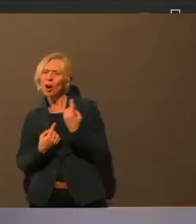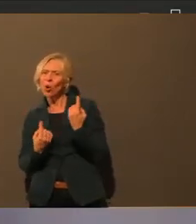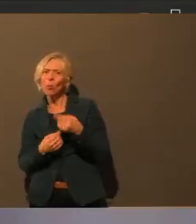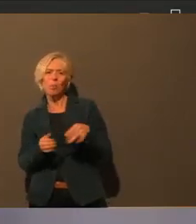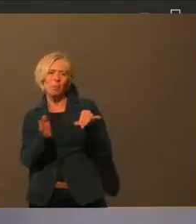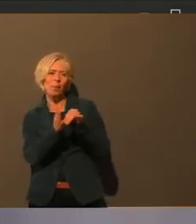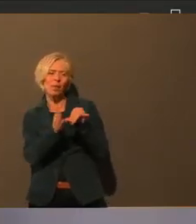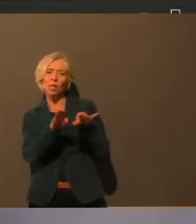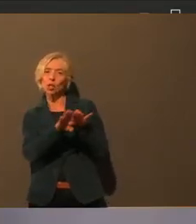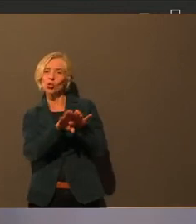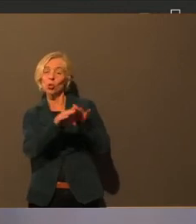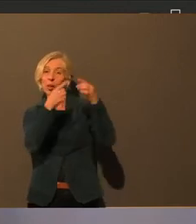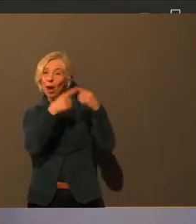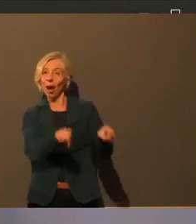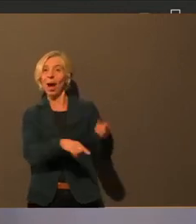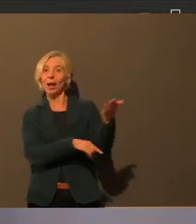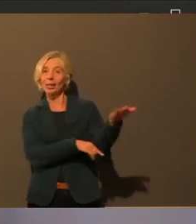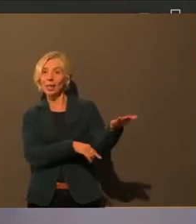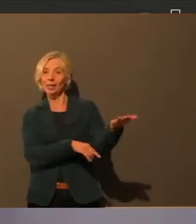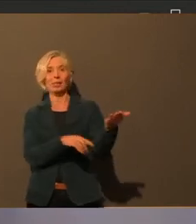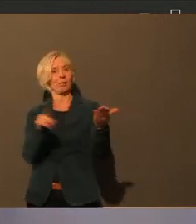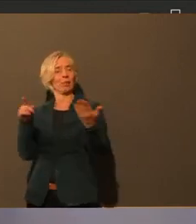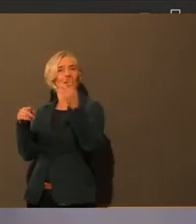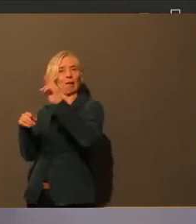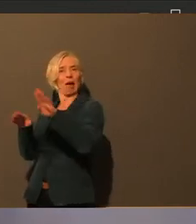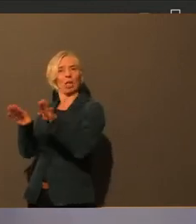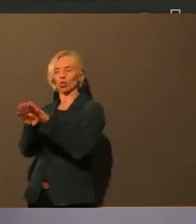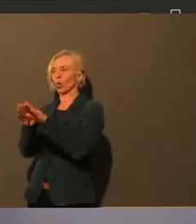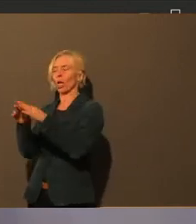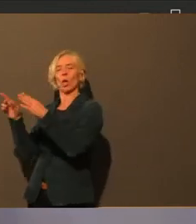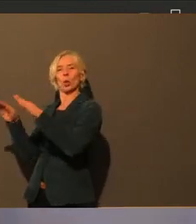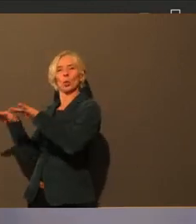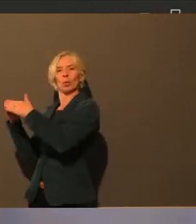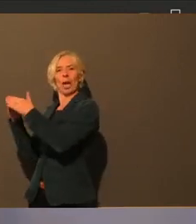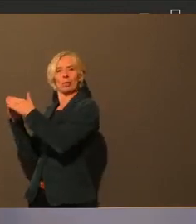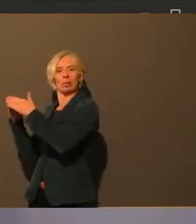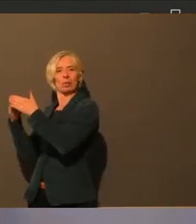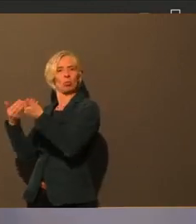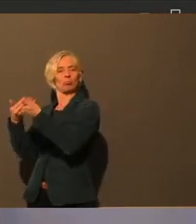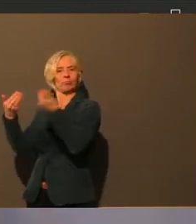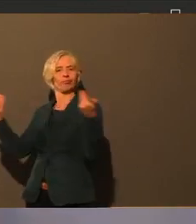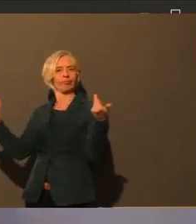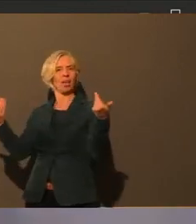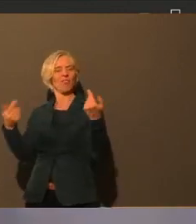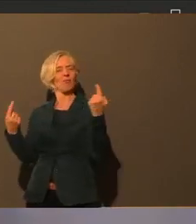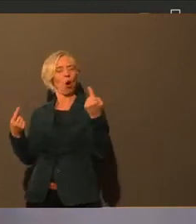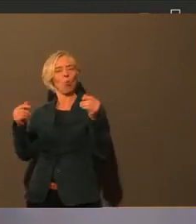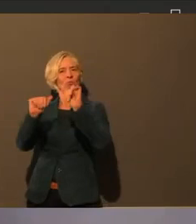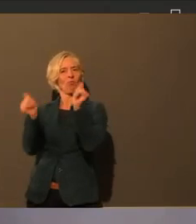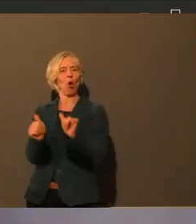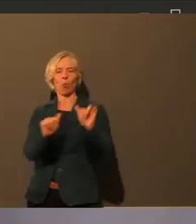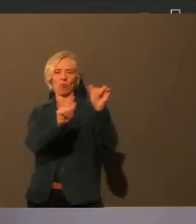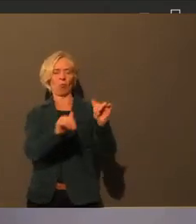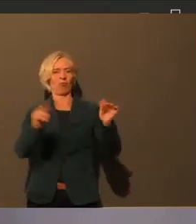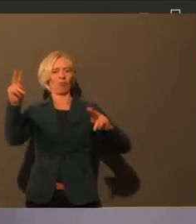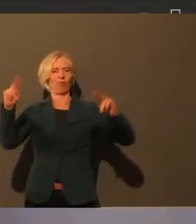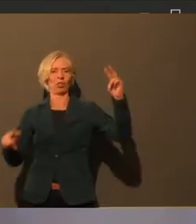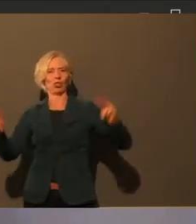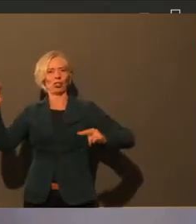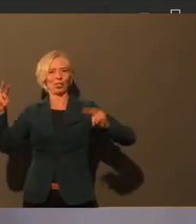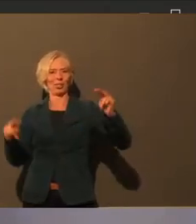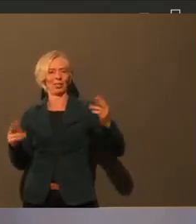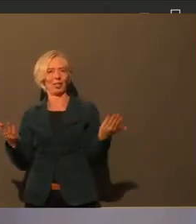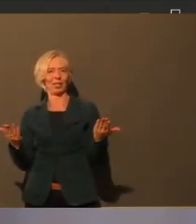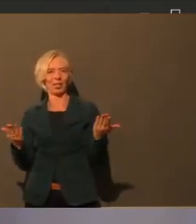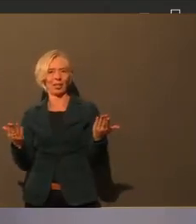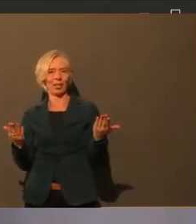oder aus welchen Gründen, dass man es vielleicht begründet und dann vielleicht als kleine Anmerkung, dass man es nach dem Lockdown